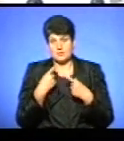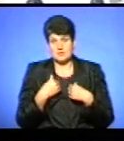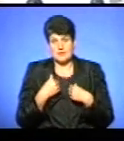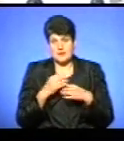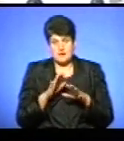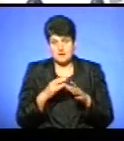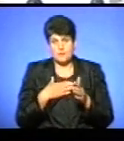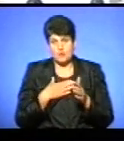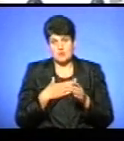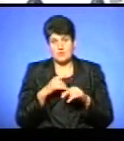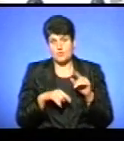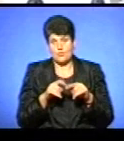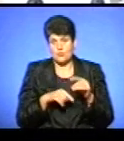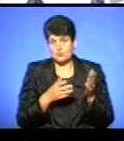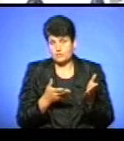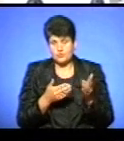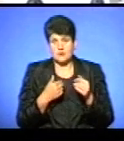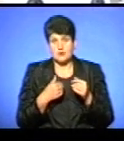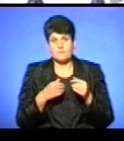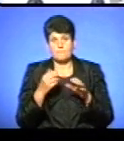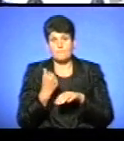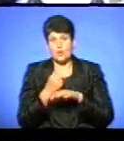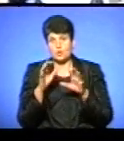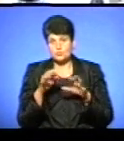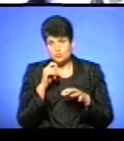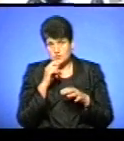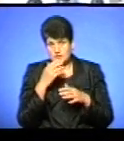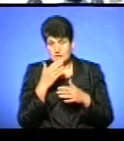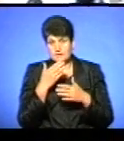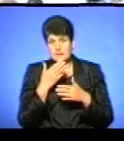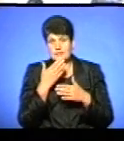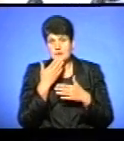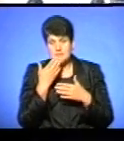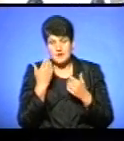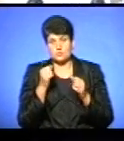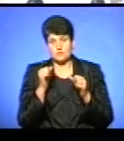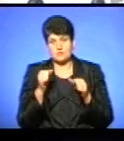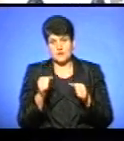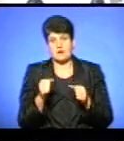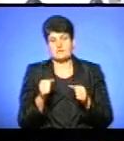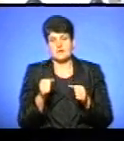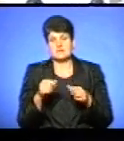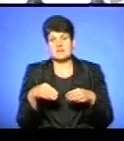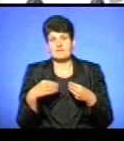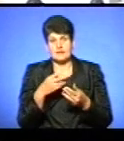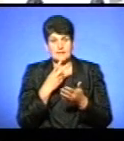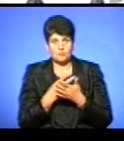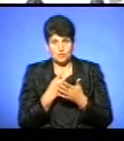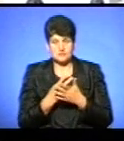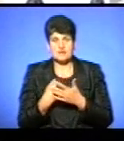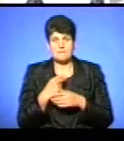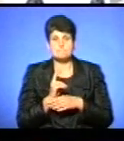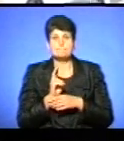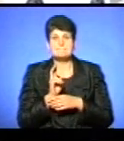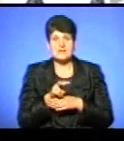моя близька людина, я по Конституції України маю право не давати показів. Я бачу, що він неправильно припаркований, і я прийшов для того,